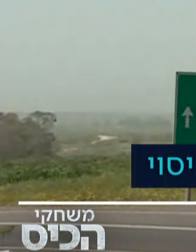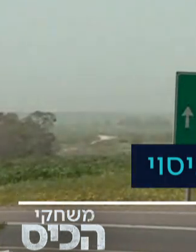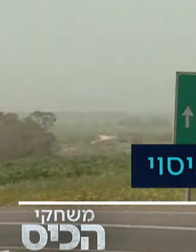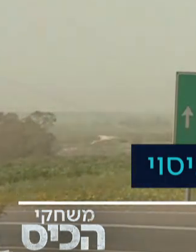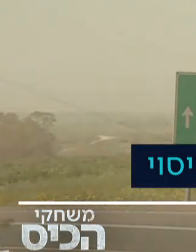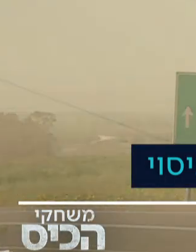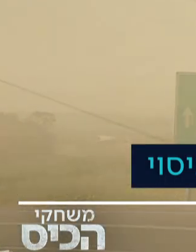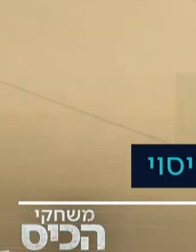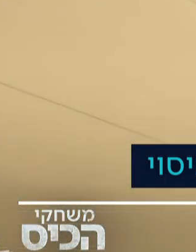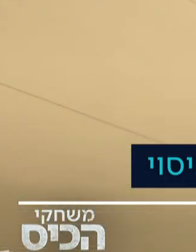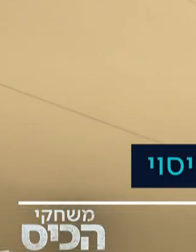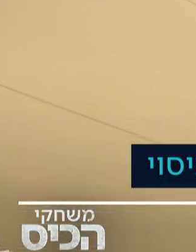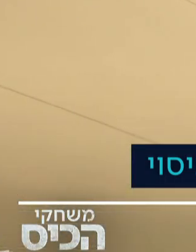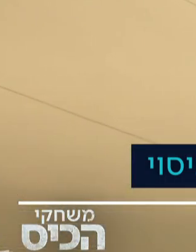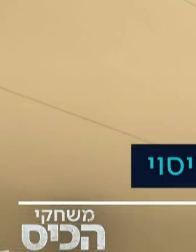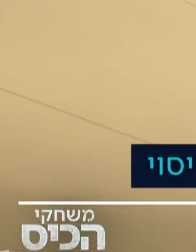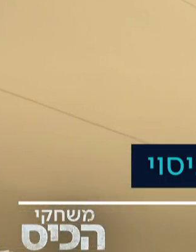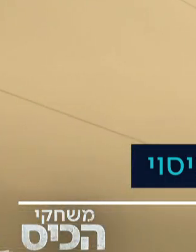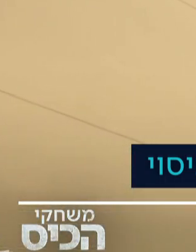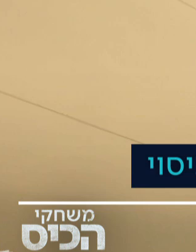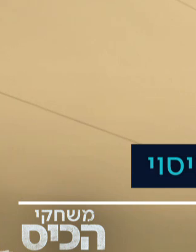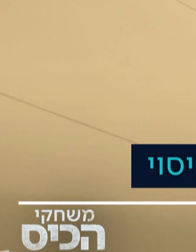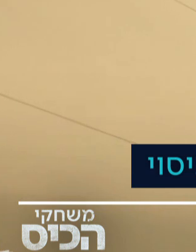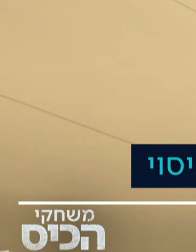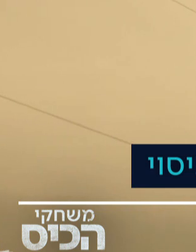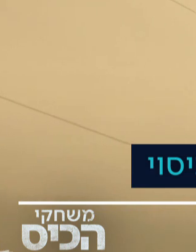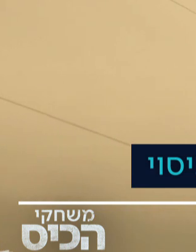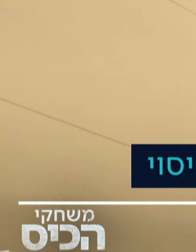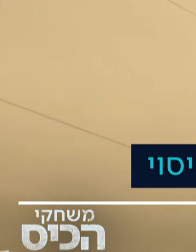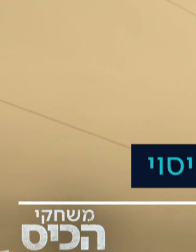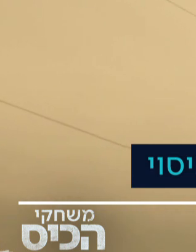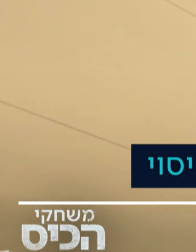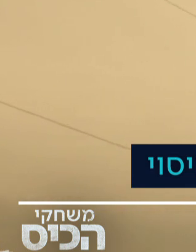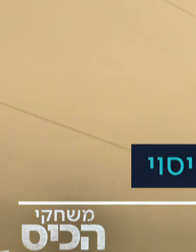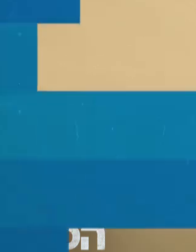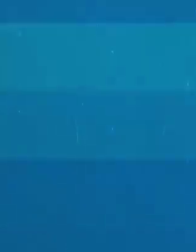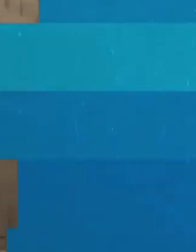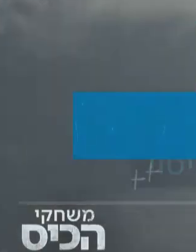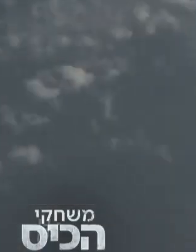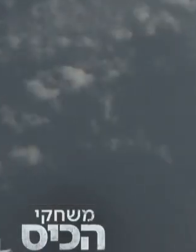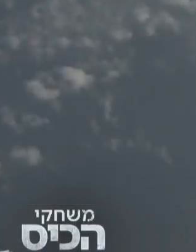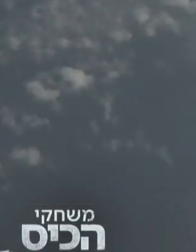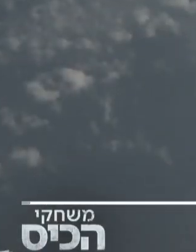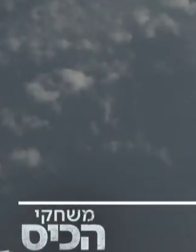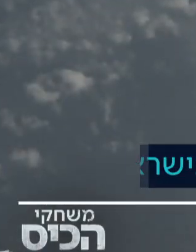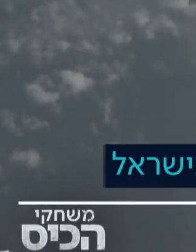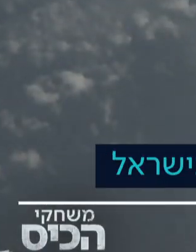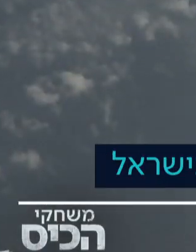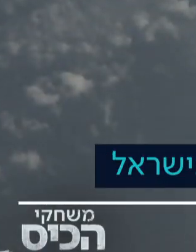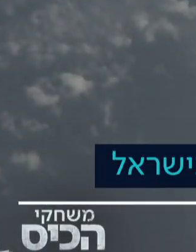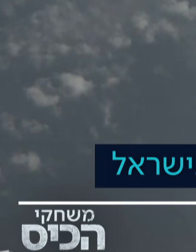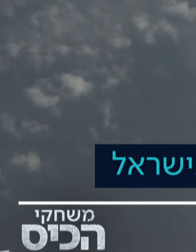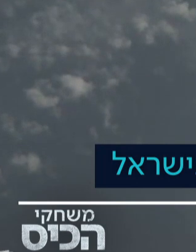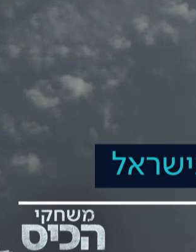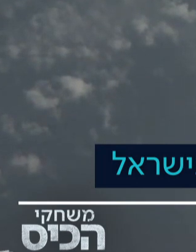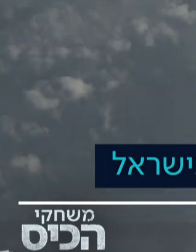להגדיל את פריסת רשתות הדור הרביעי מ-75% משטח מדינת ישראל ל-95%. 27